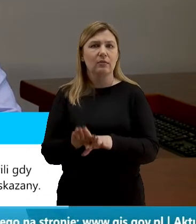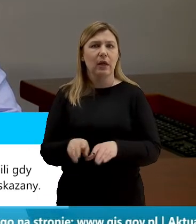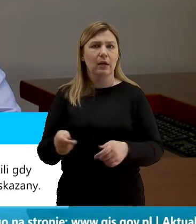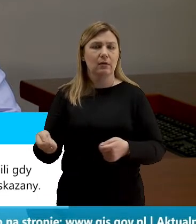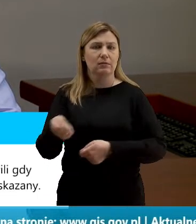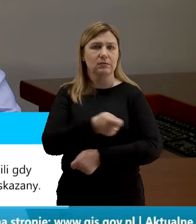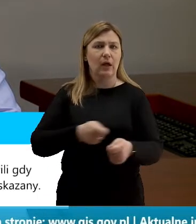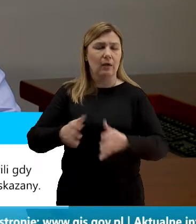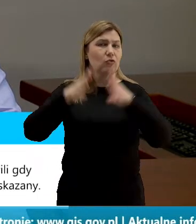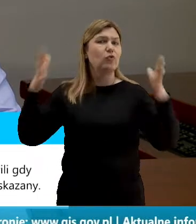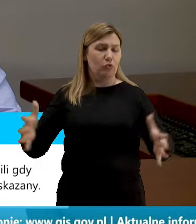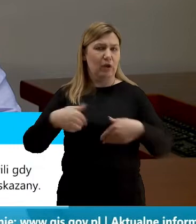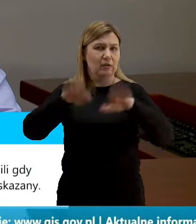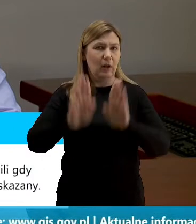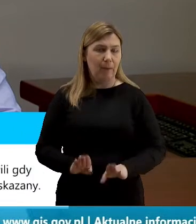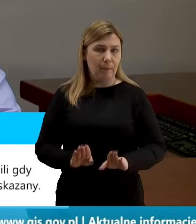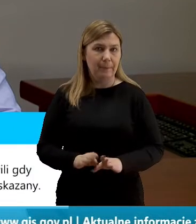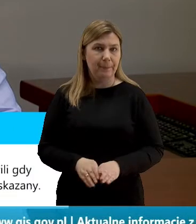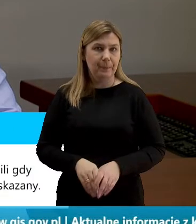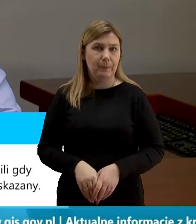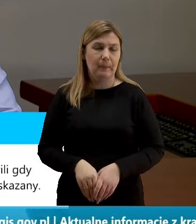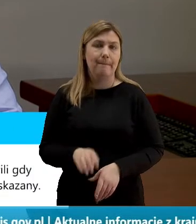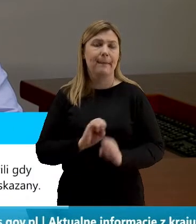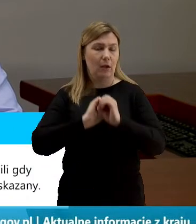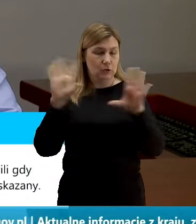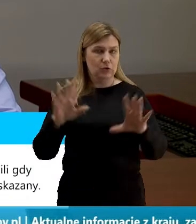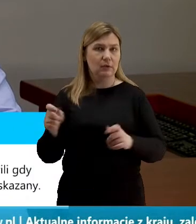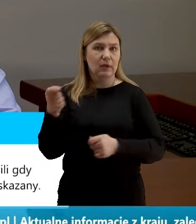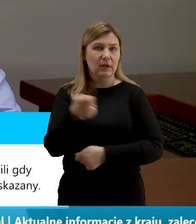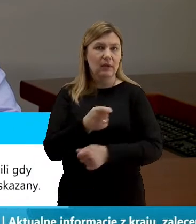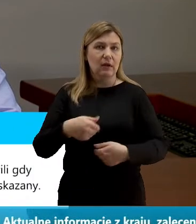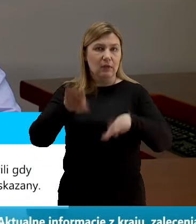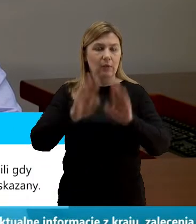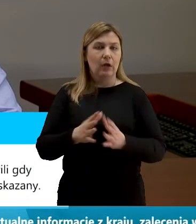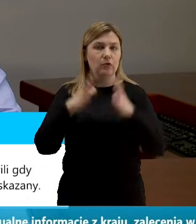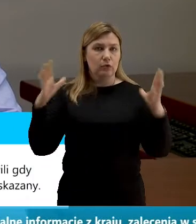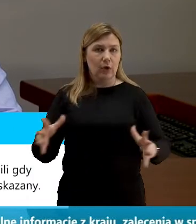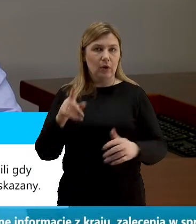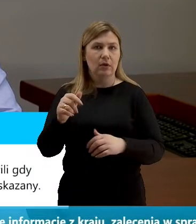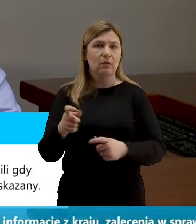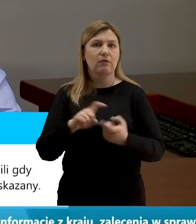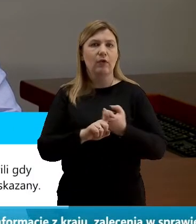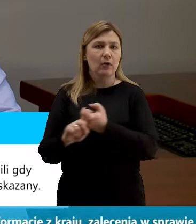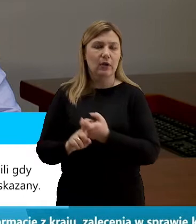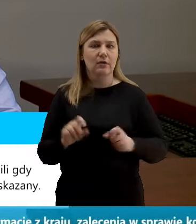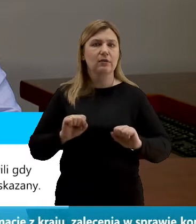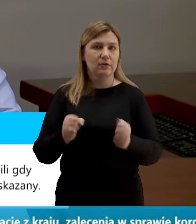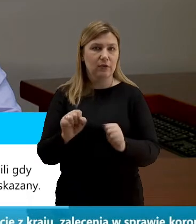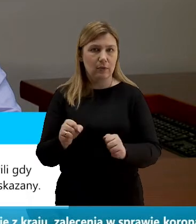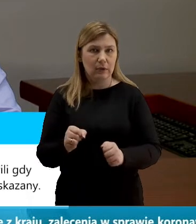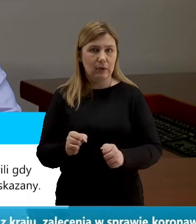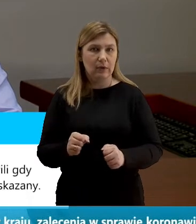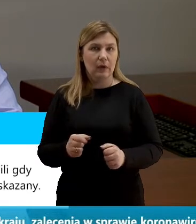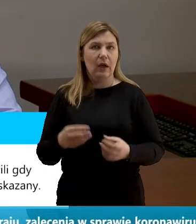handlowe. Oczywiście galerie handlowe związane są też po części z funkcjonowaniem